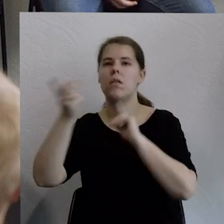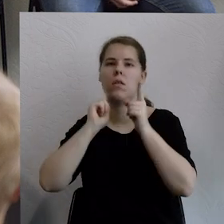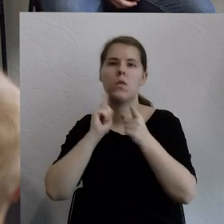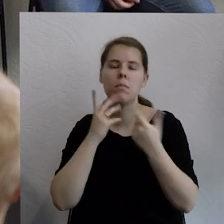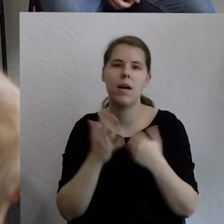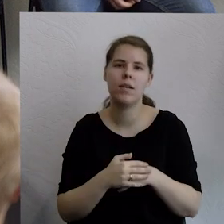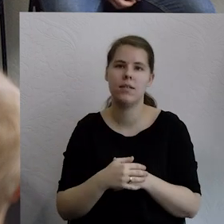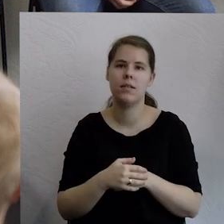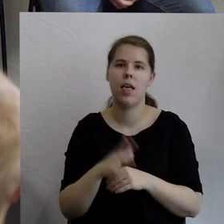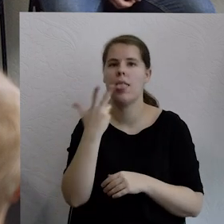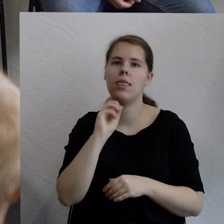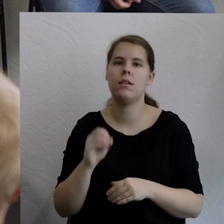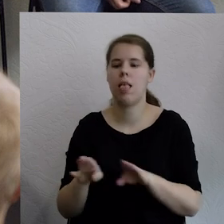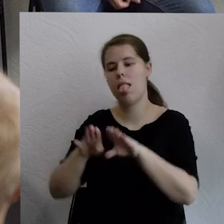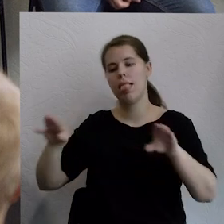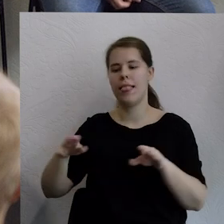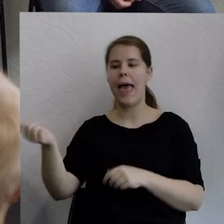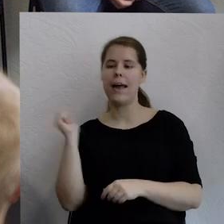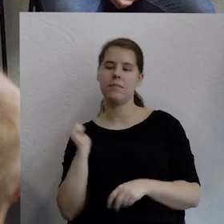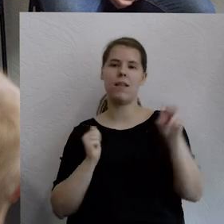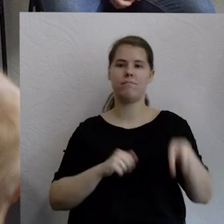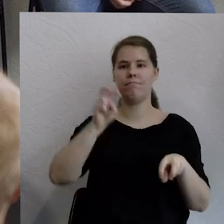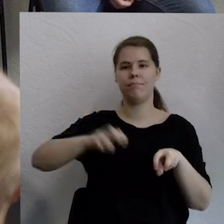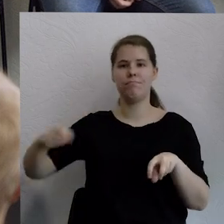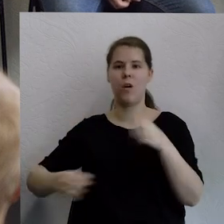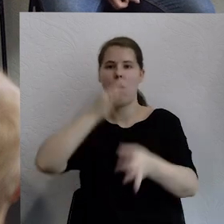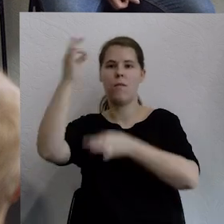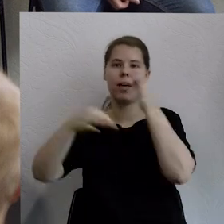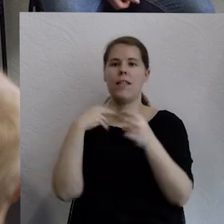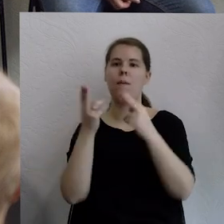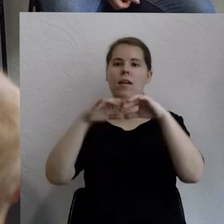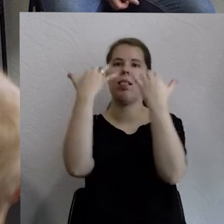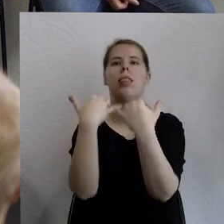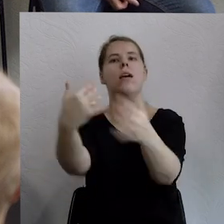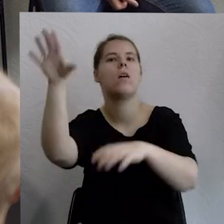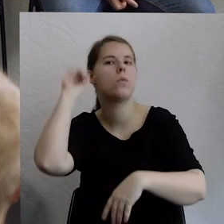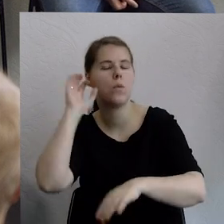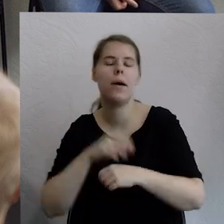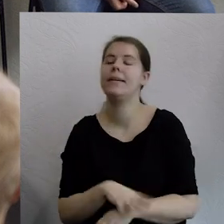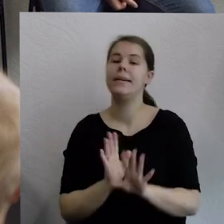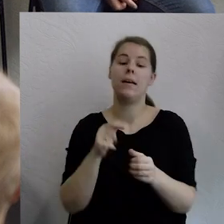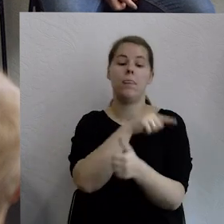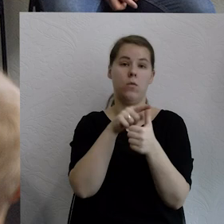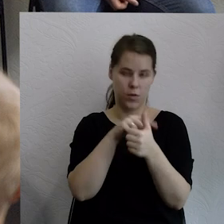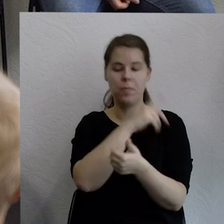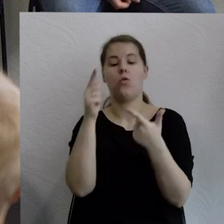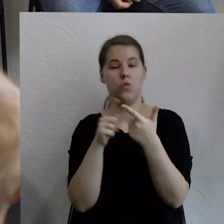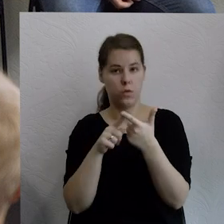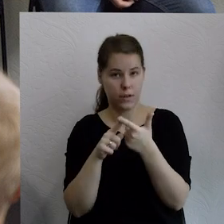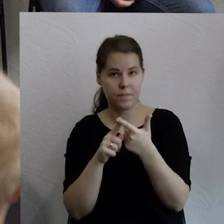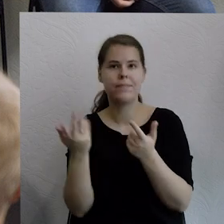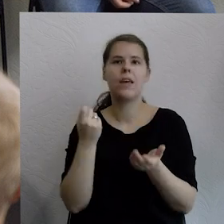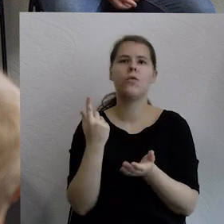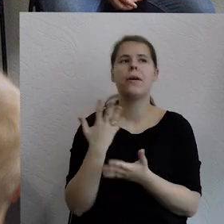ekspercko słuchaczy z jednej strony i eksperci z drugiej. Druga rzecz to jest taka, że trochę mi zabrakło